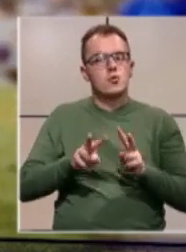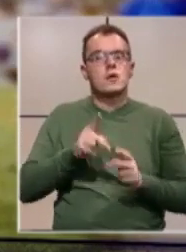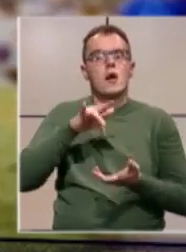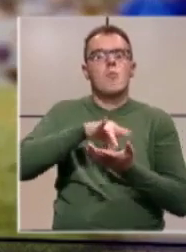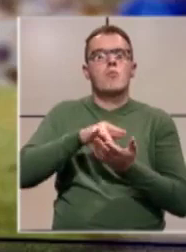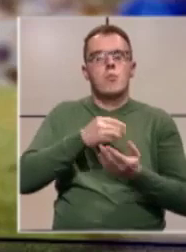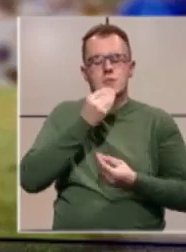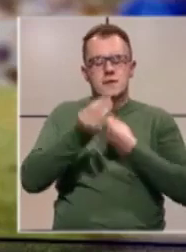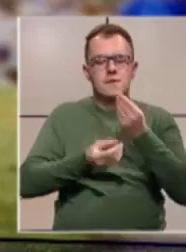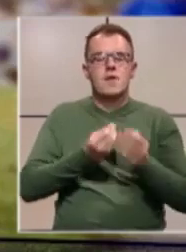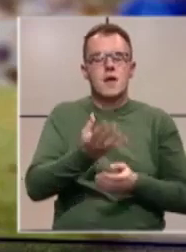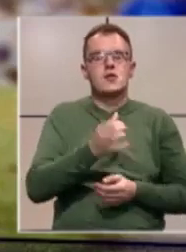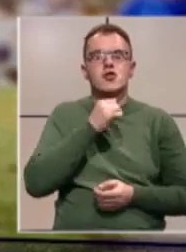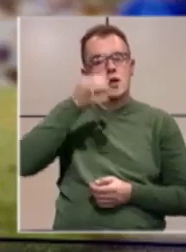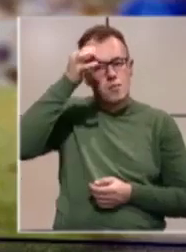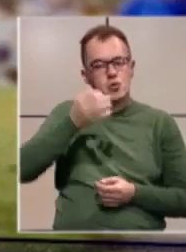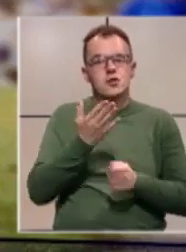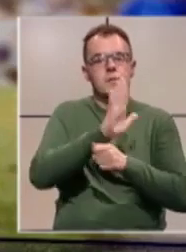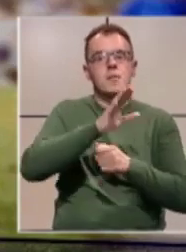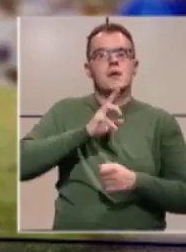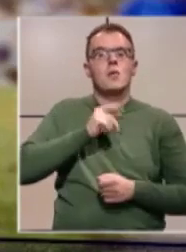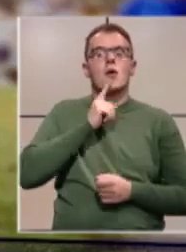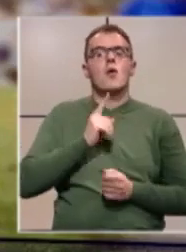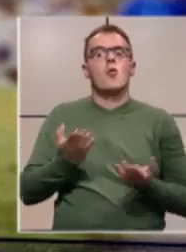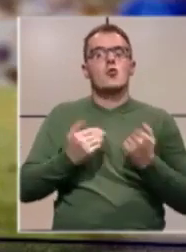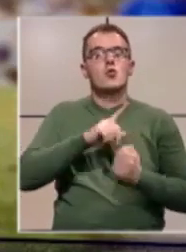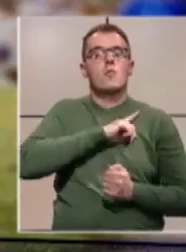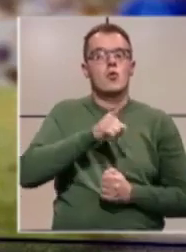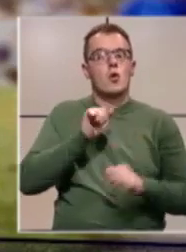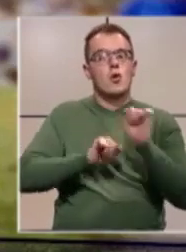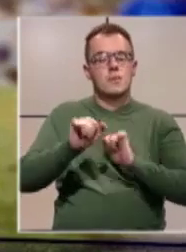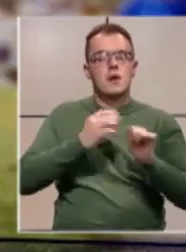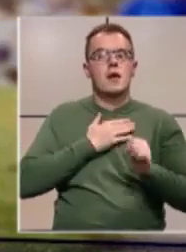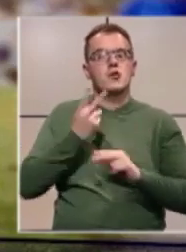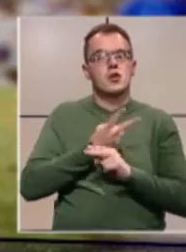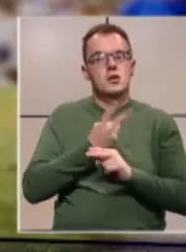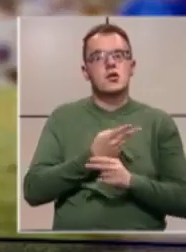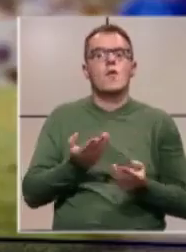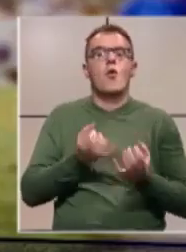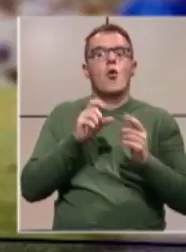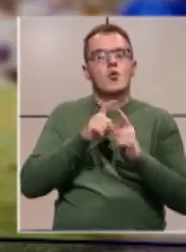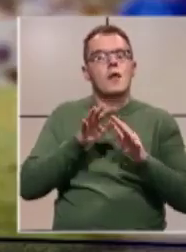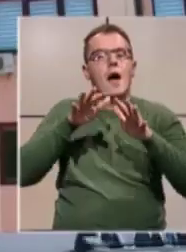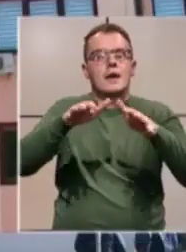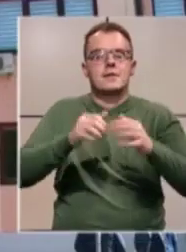Položeno je cvijećio da napočeo s pripadnicima policije koji su poginuli u obrani naše države od agresije.